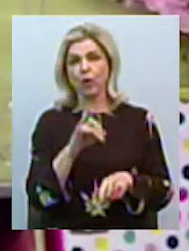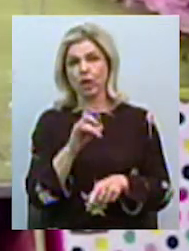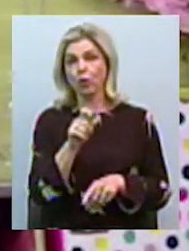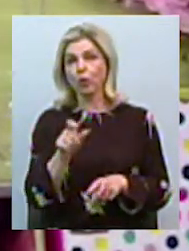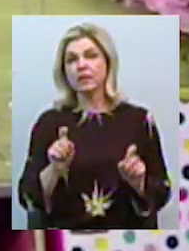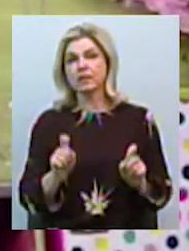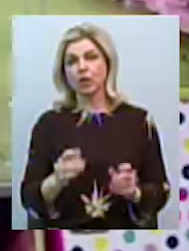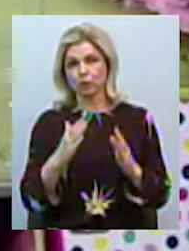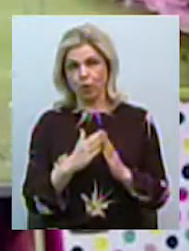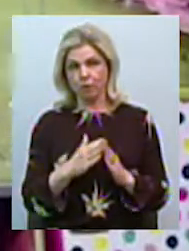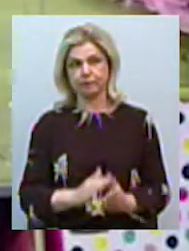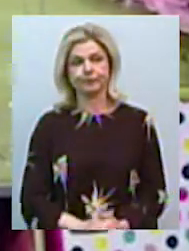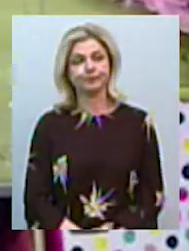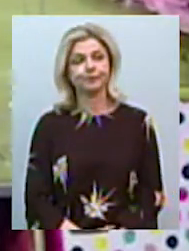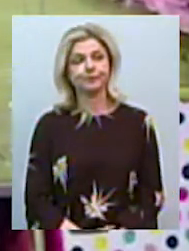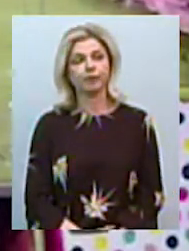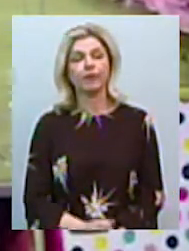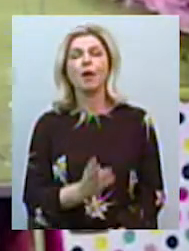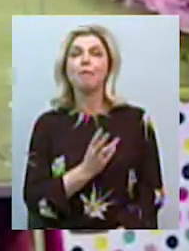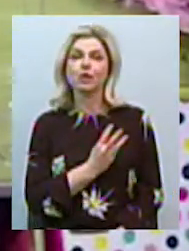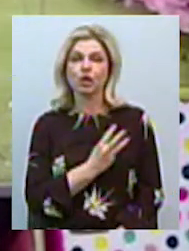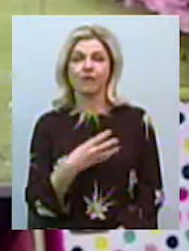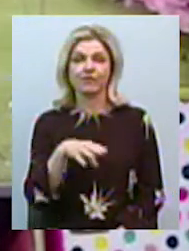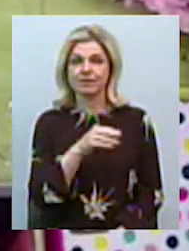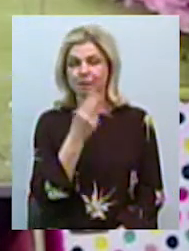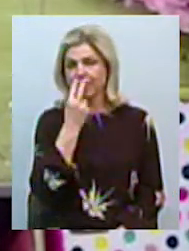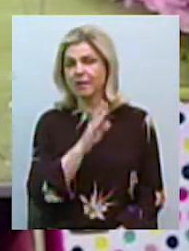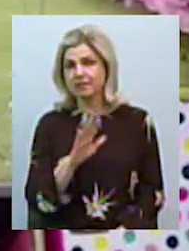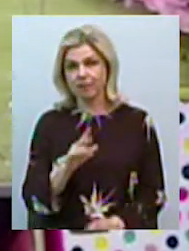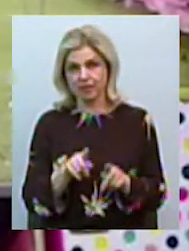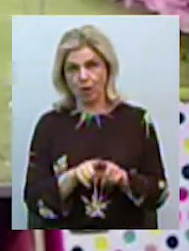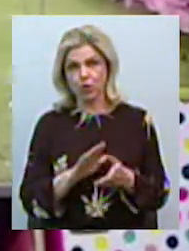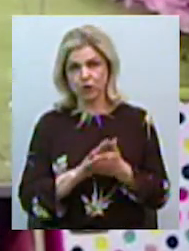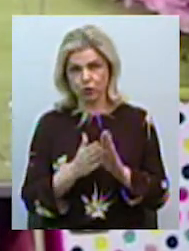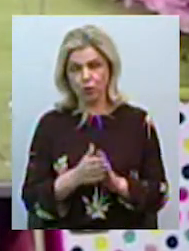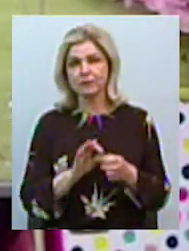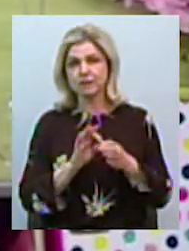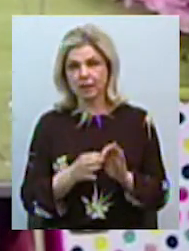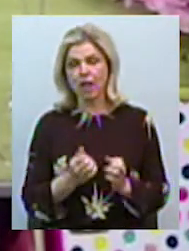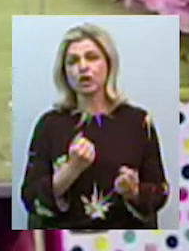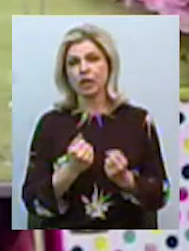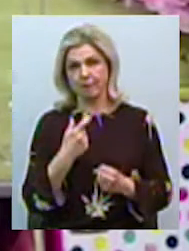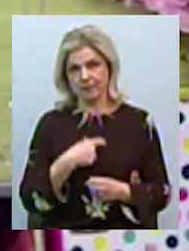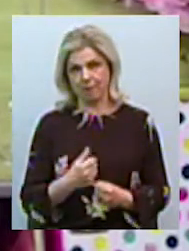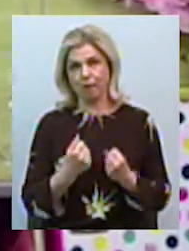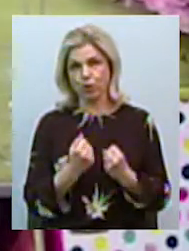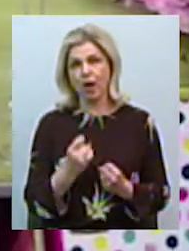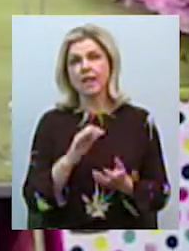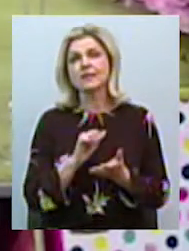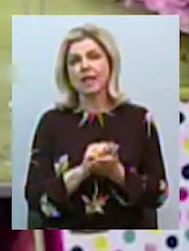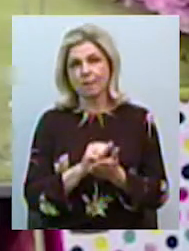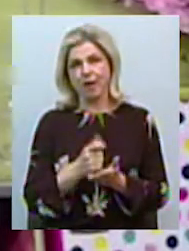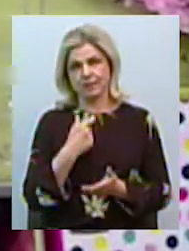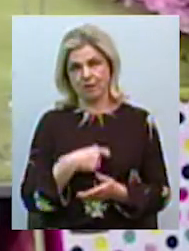саме гіподинамія. Я бажаю всім, не дивлячись на всю цю ситуацію, складно тримати себе у руках та займати себе